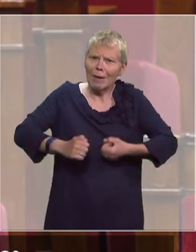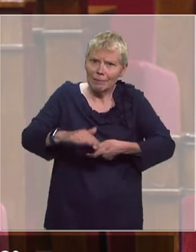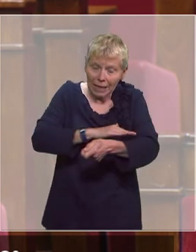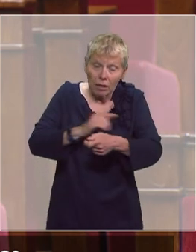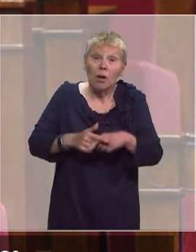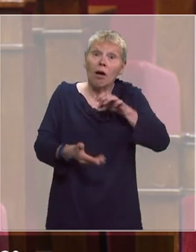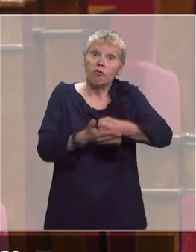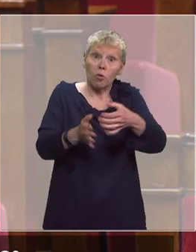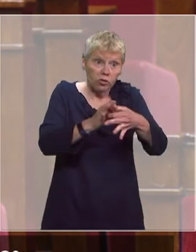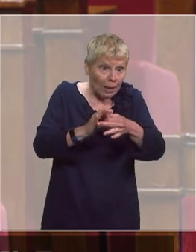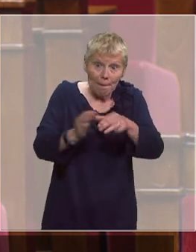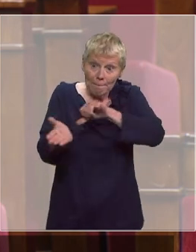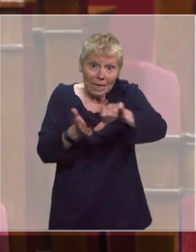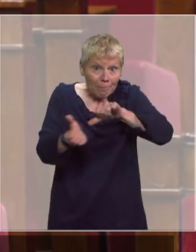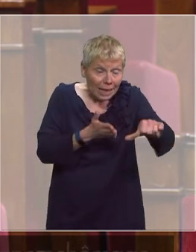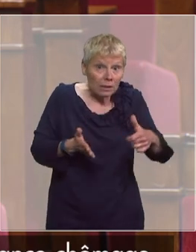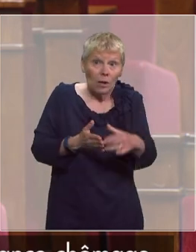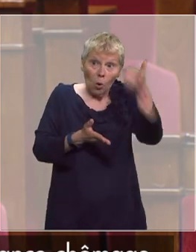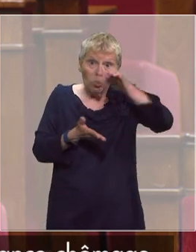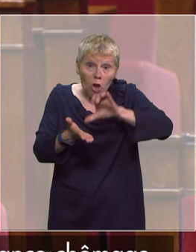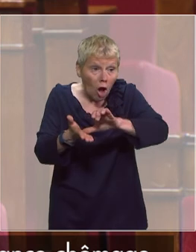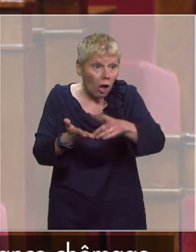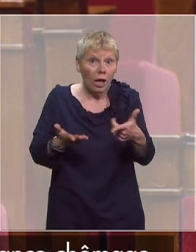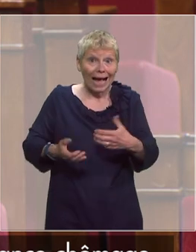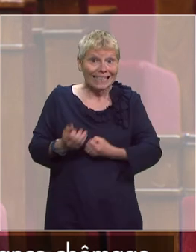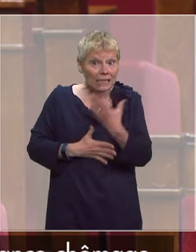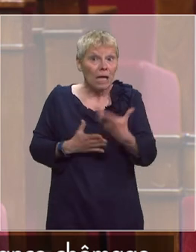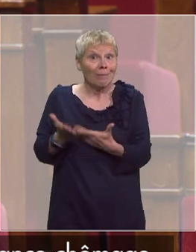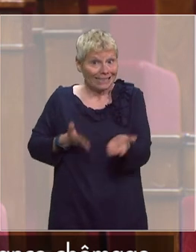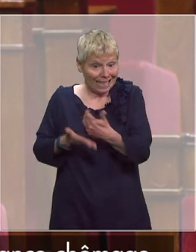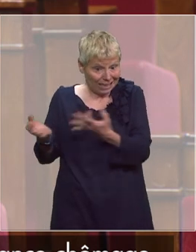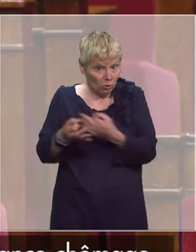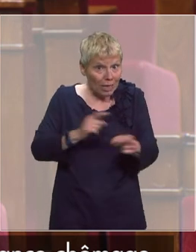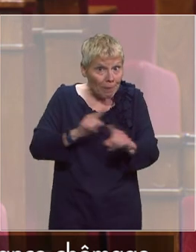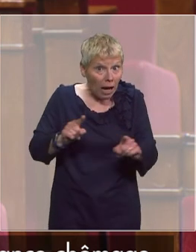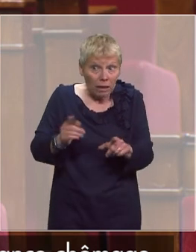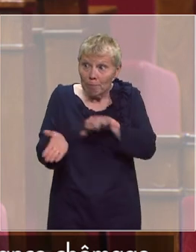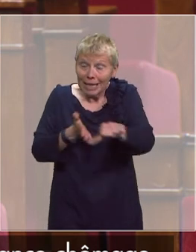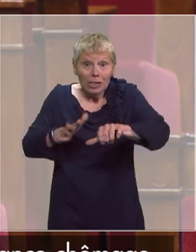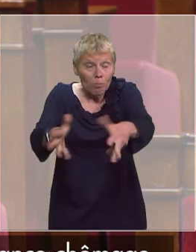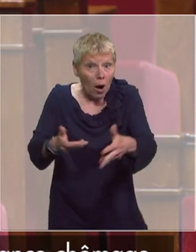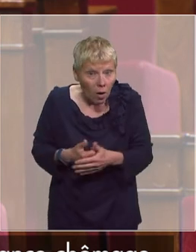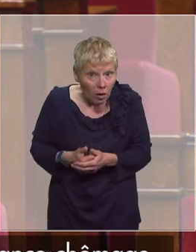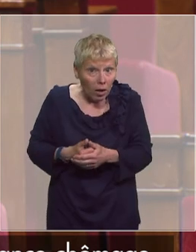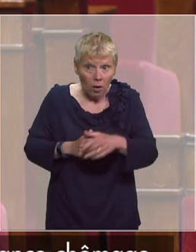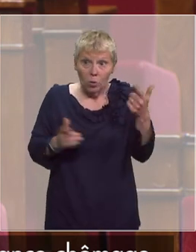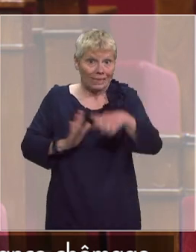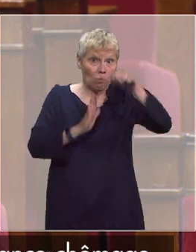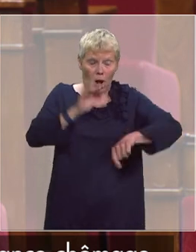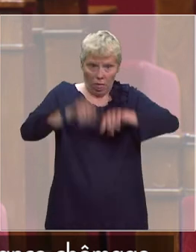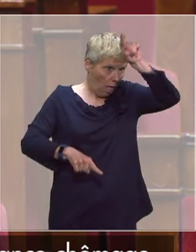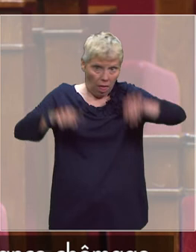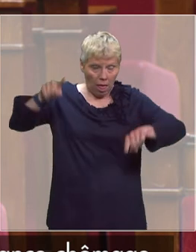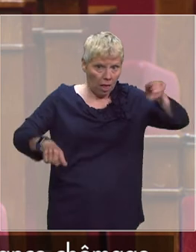solidarité est ouvert aux artistes-auteurs mais leurs revenus sont versés de manière irrégulière et peuvent différer considérablement d'un mois à l'autre.